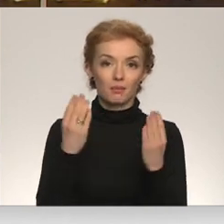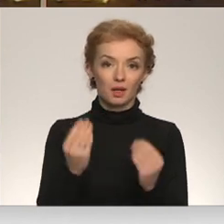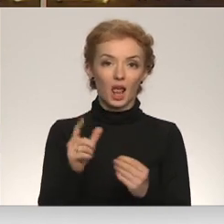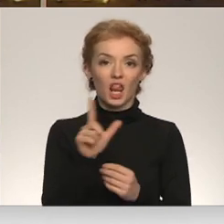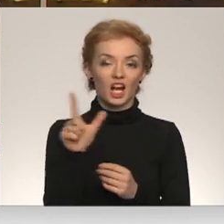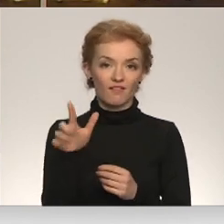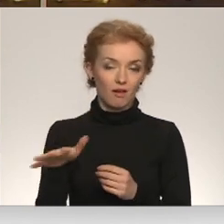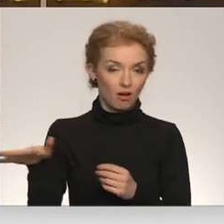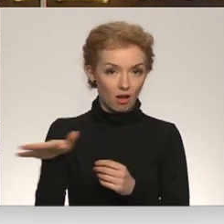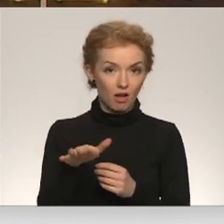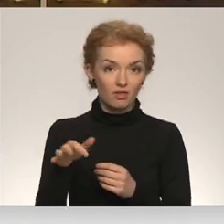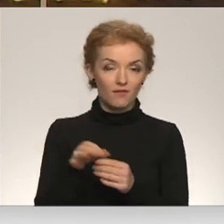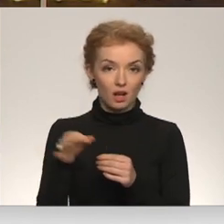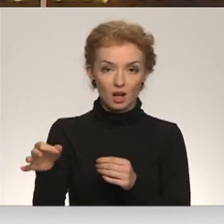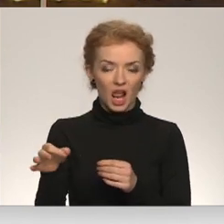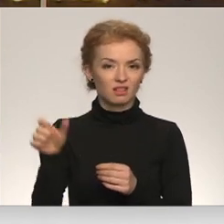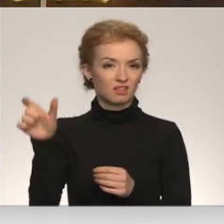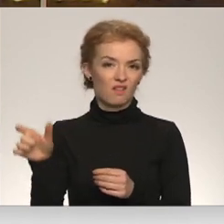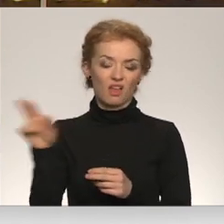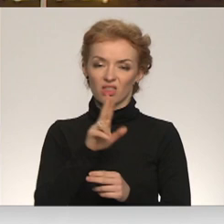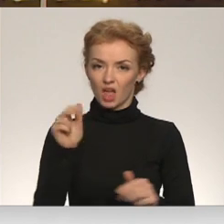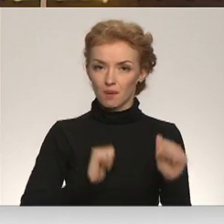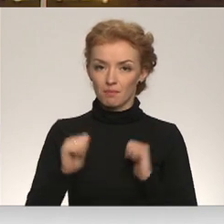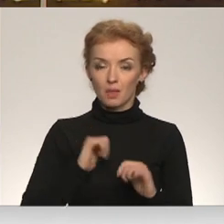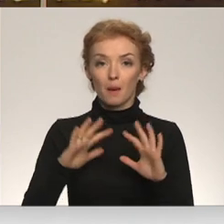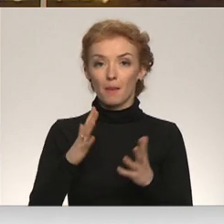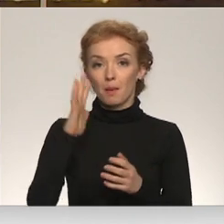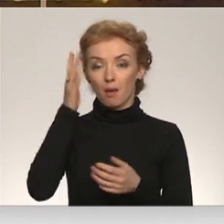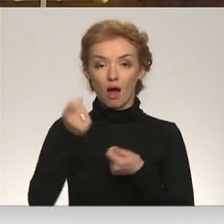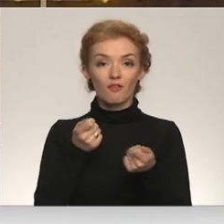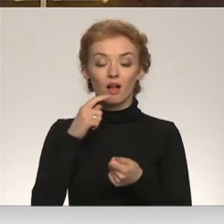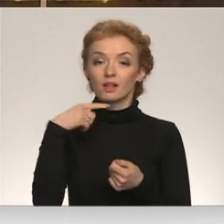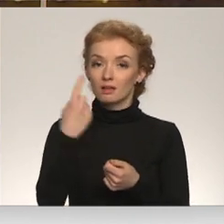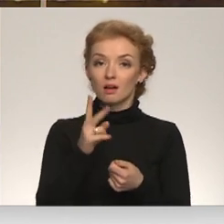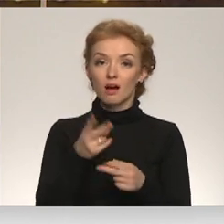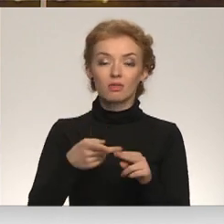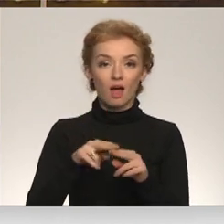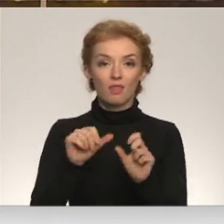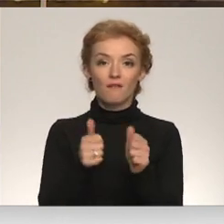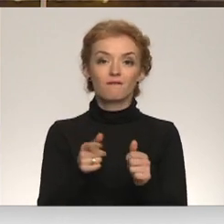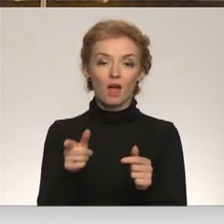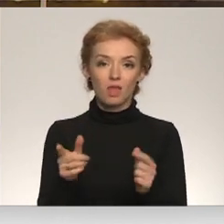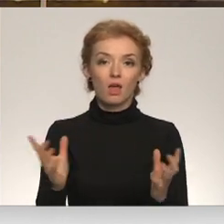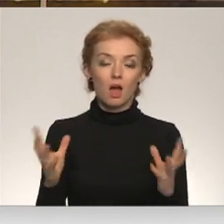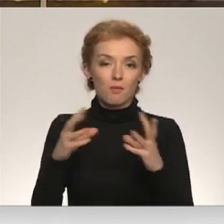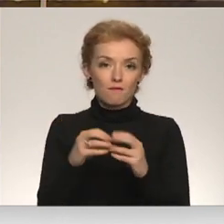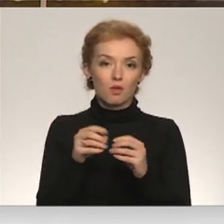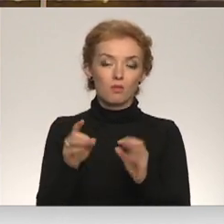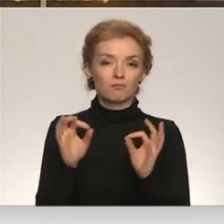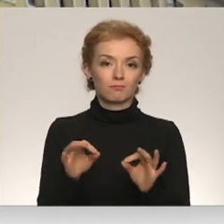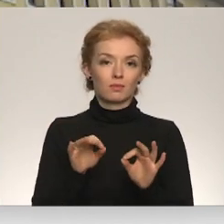Līvānu filiālē. Iedzīvotāji neapmirdināti, tikmēr pārvaldē uzsver, ka tādā veidā tiek optimizēta tās darbība.